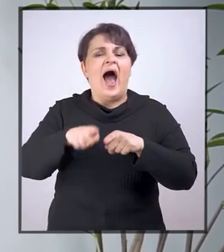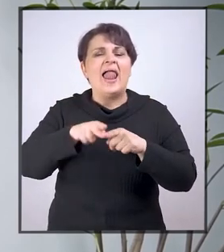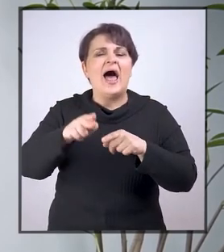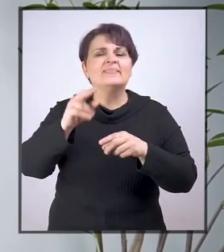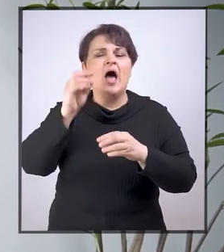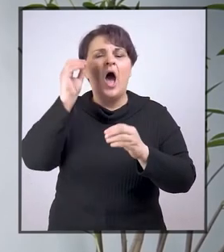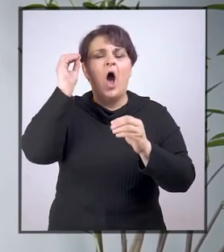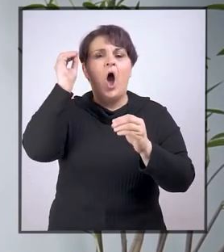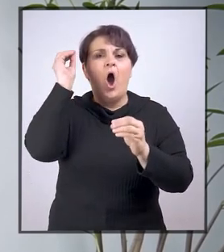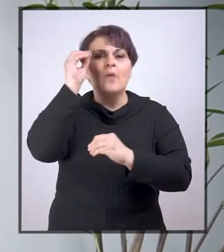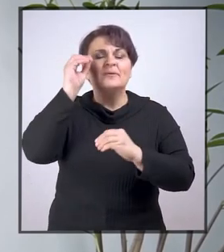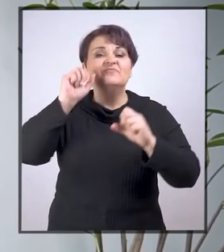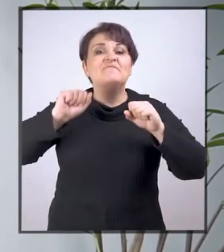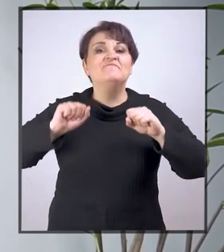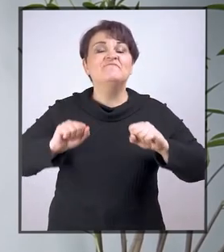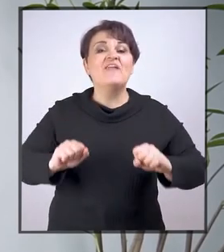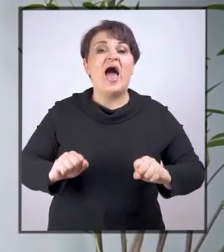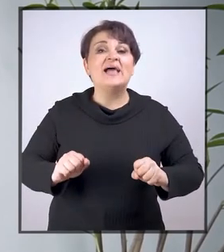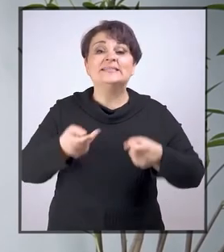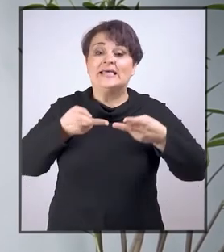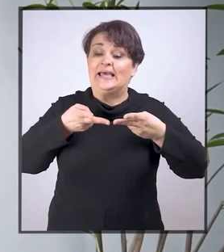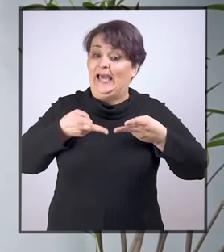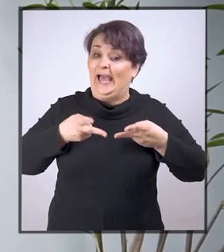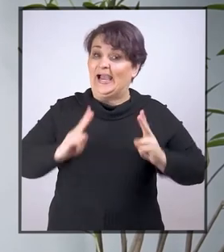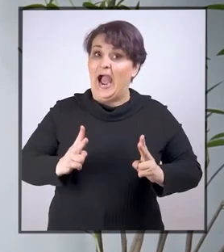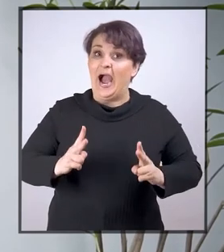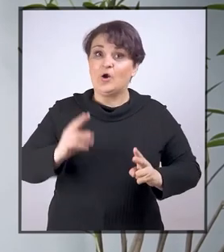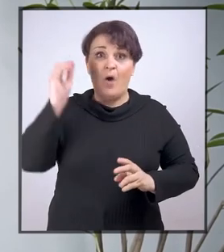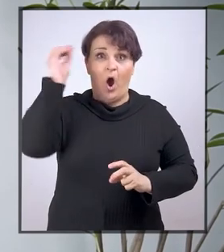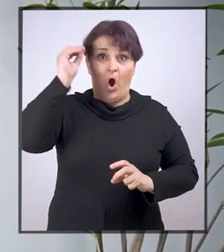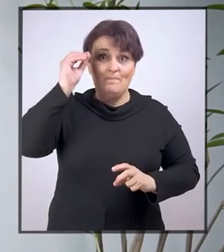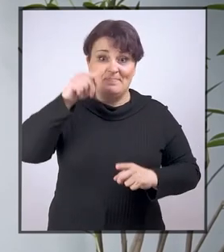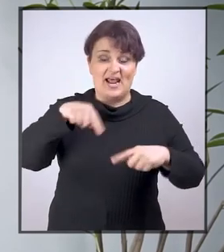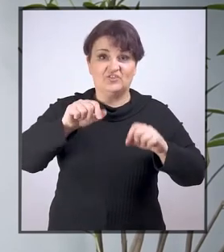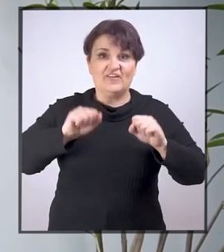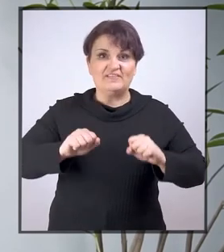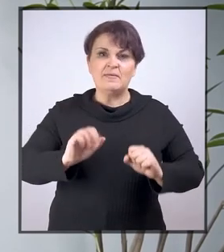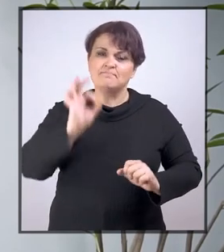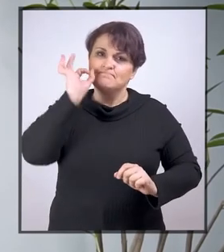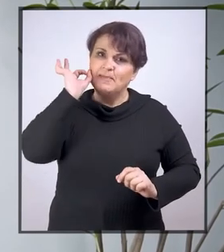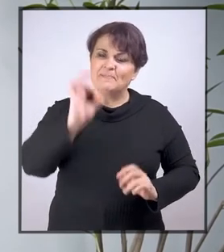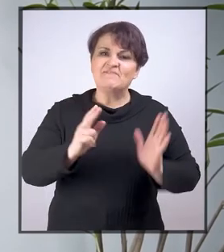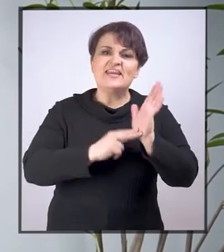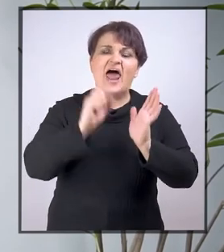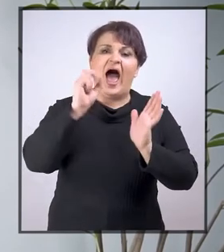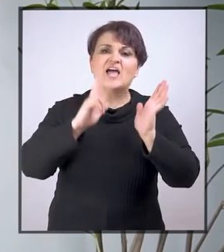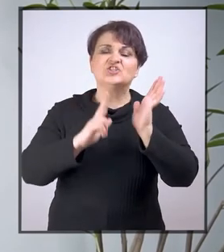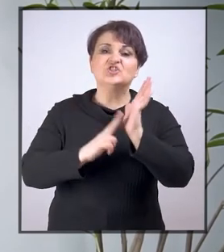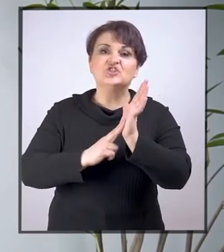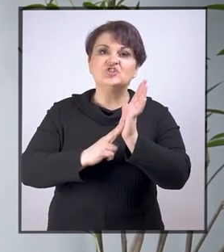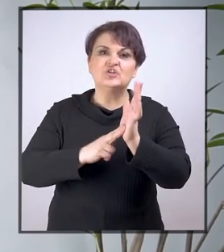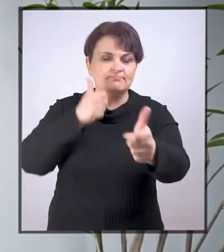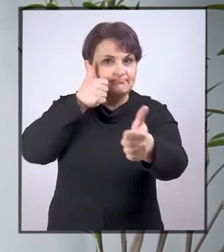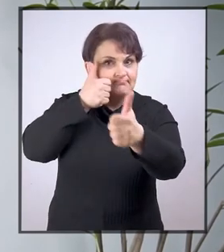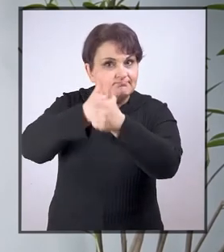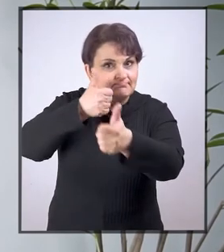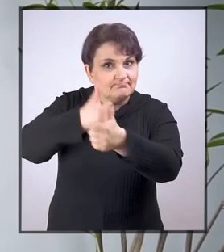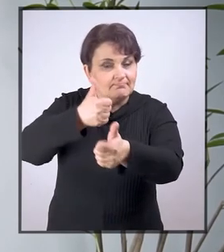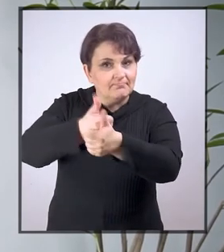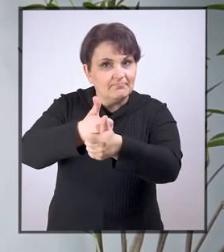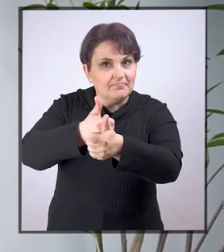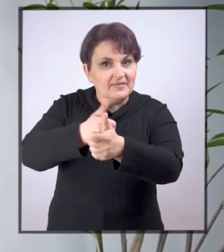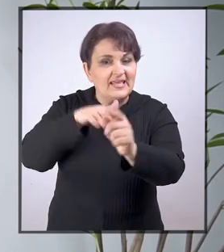ključni alat obrazovne vlasti, kako bi obrazovna vlast na adekvatan